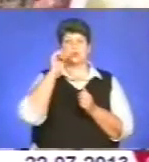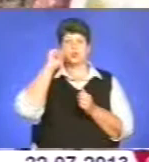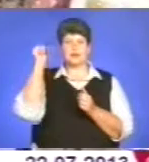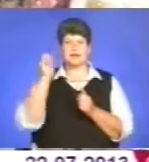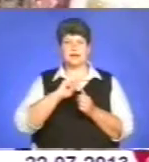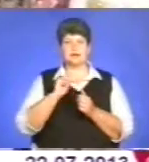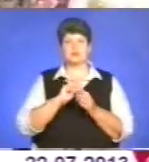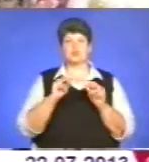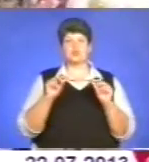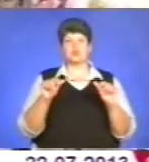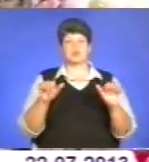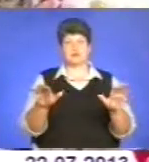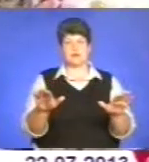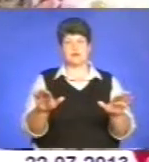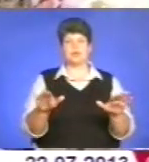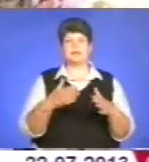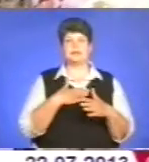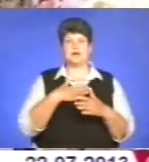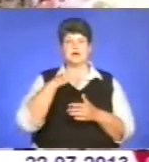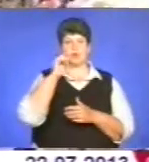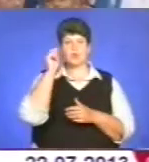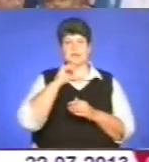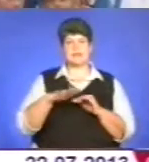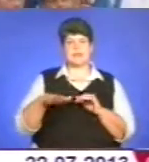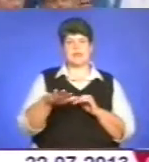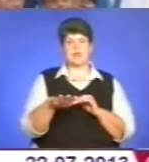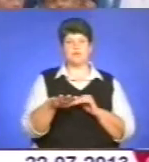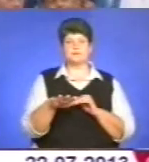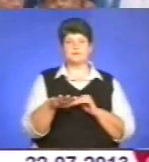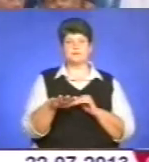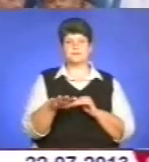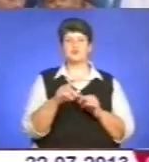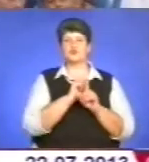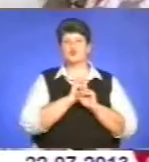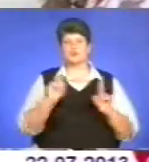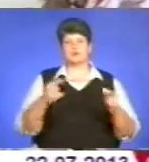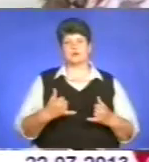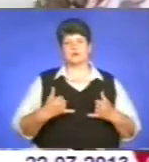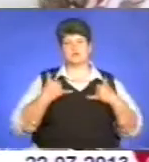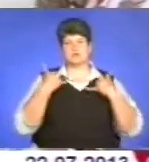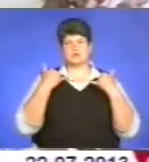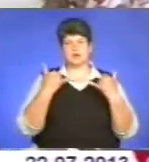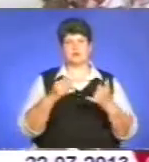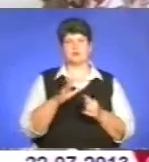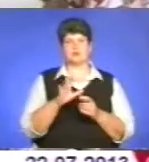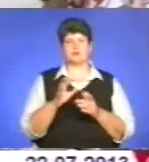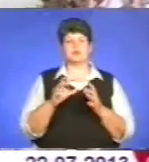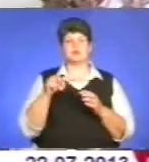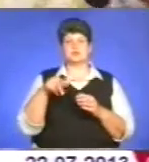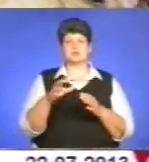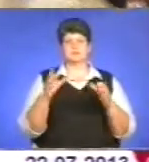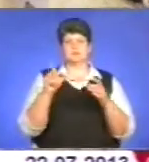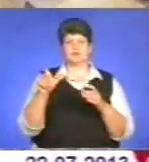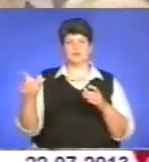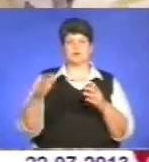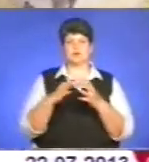землю, на наш український народ. З особливою шаною і святковим настроєм йшла на службу громада села, кожен з них